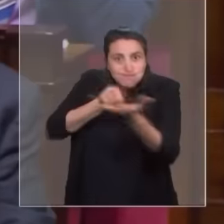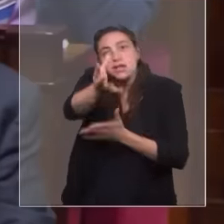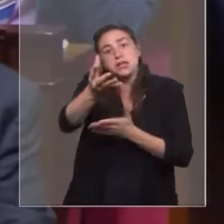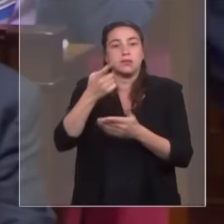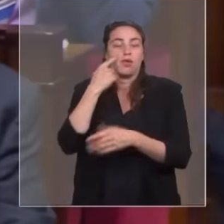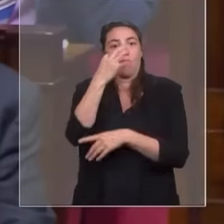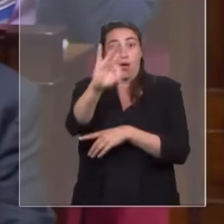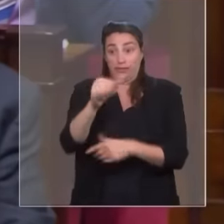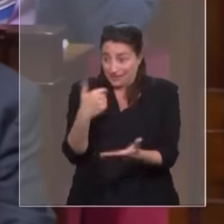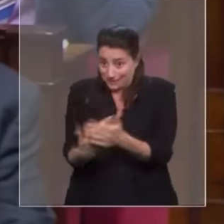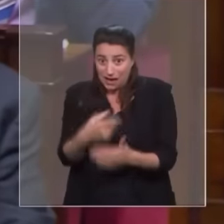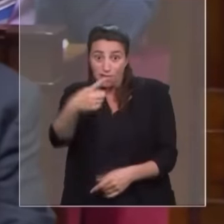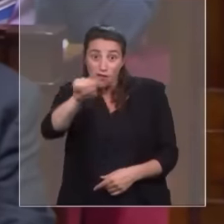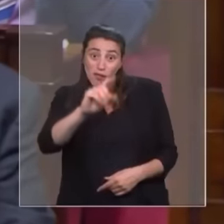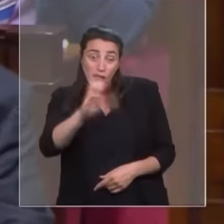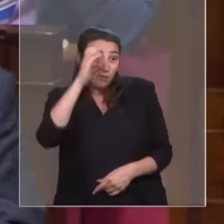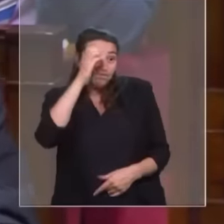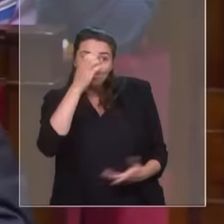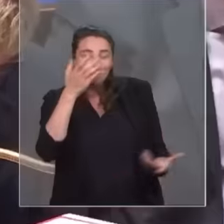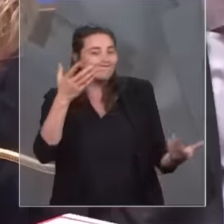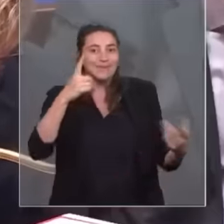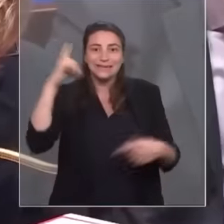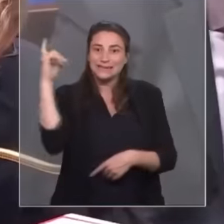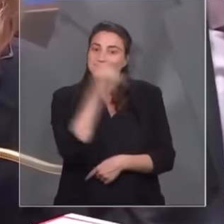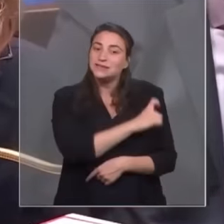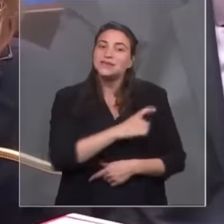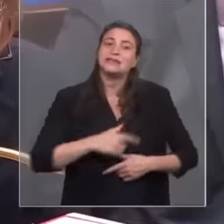vous avez du mal à l'entendre. Et c'était le sens de cette question. Je vous remercie, Monsieur le député.